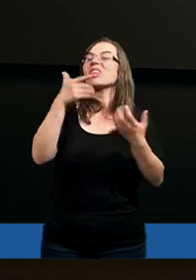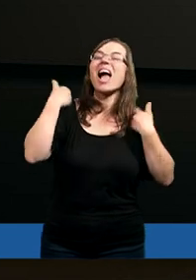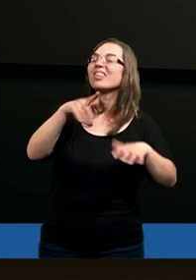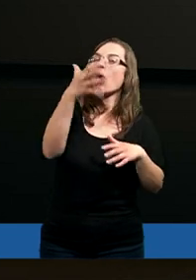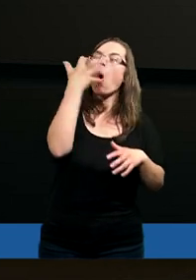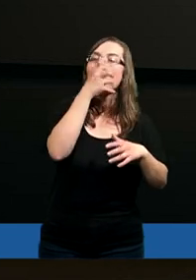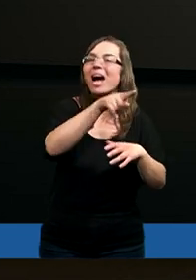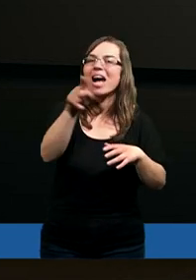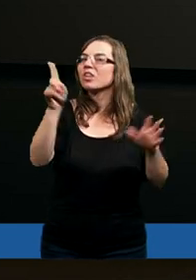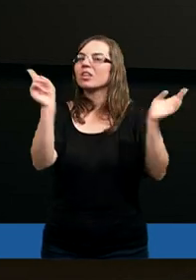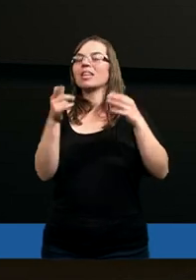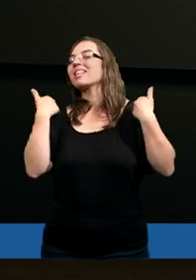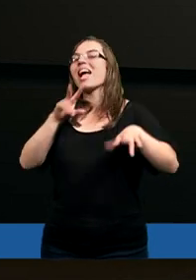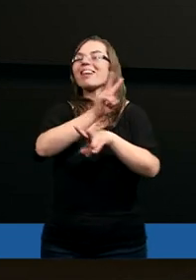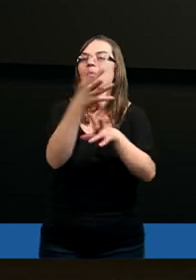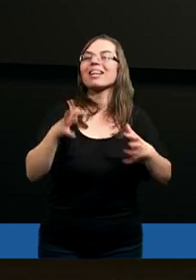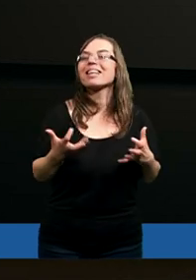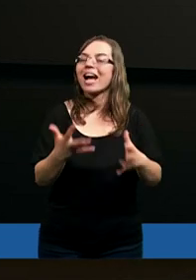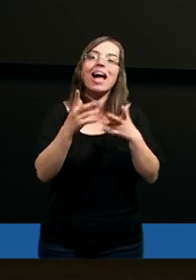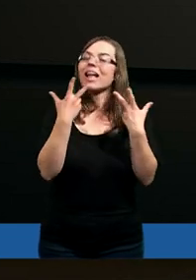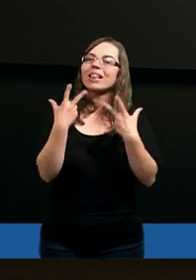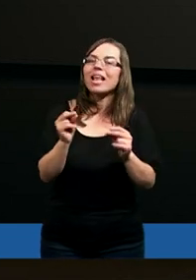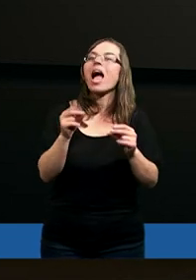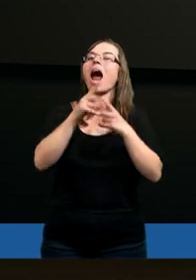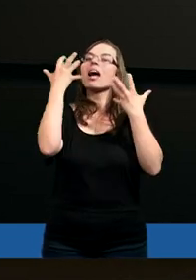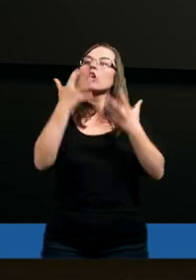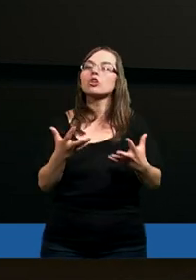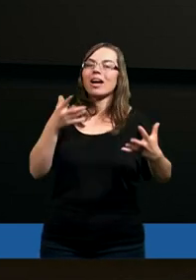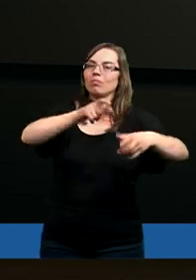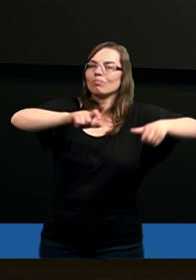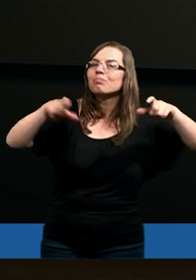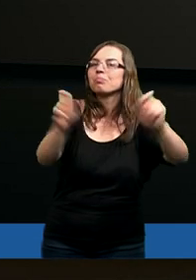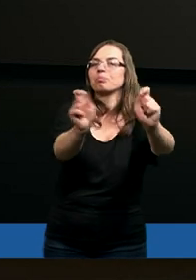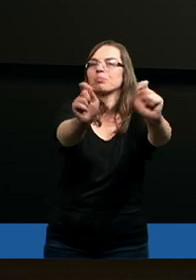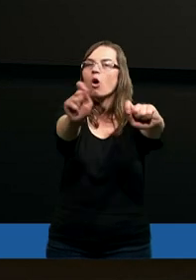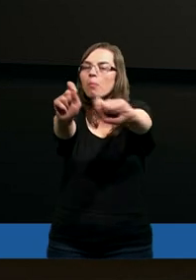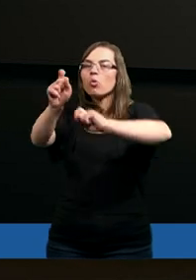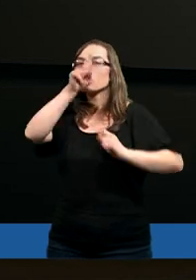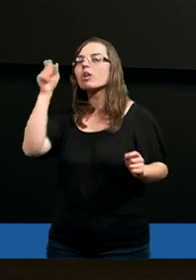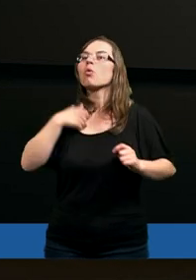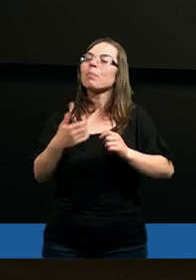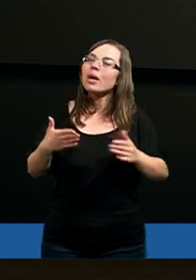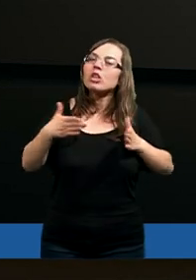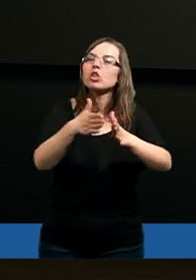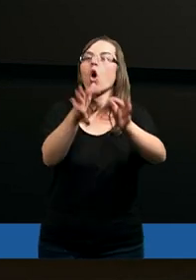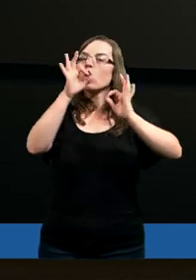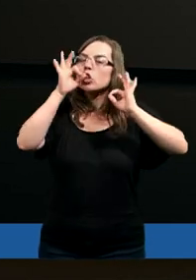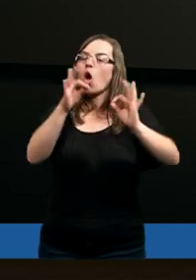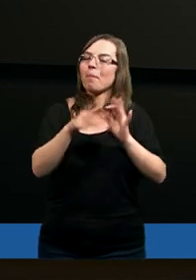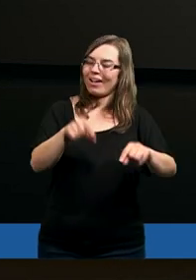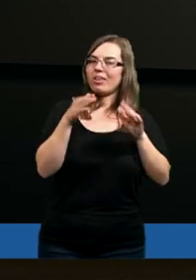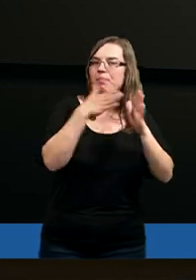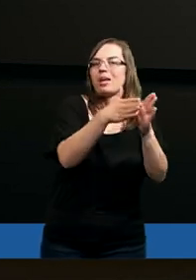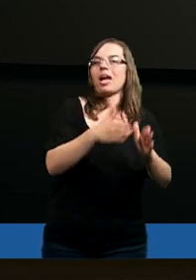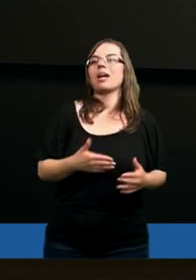nie chciał nikogo obrażać, nie chciał nikogo zniechęcać, tylko naprawdę chciał ludzi postawić na drodze, z której tak łatwo